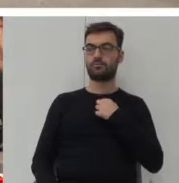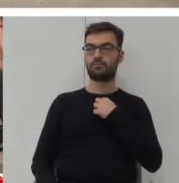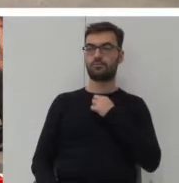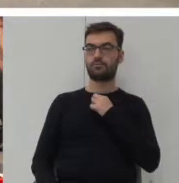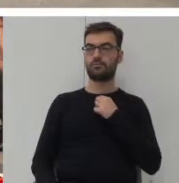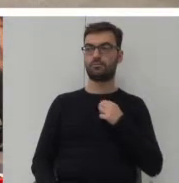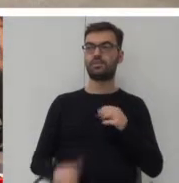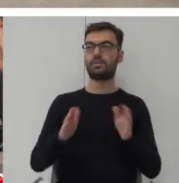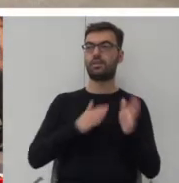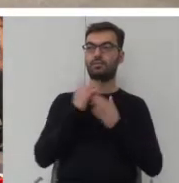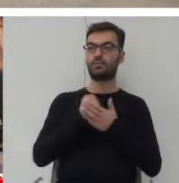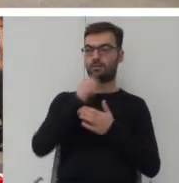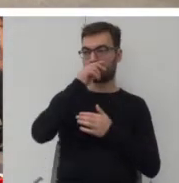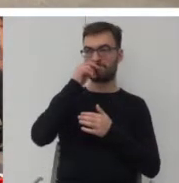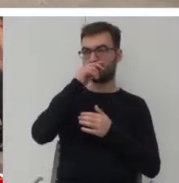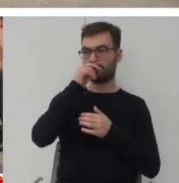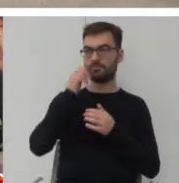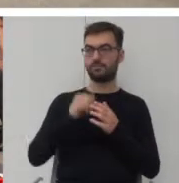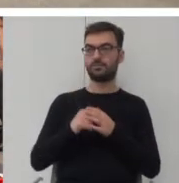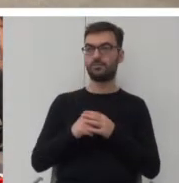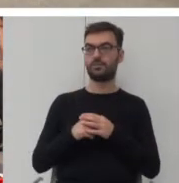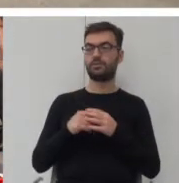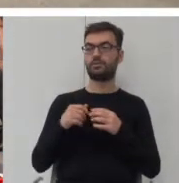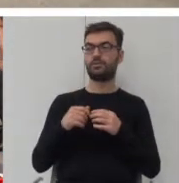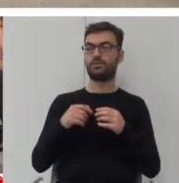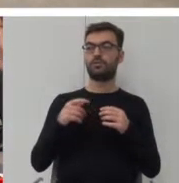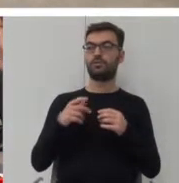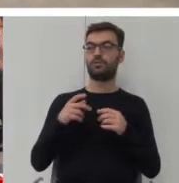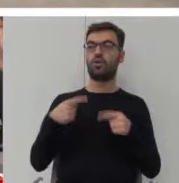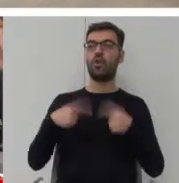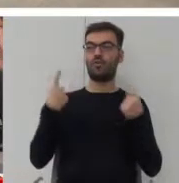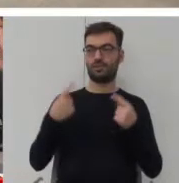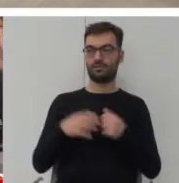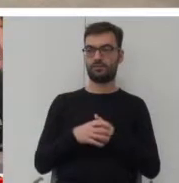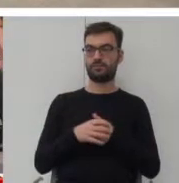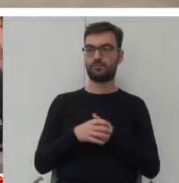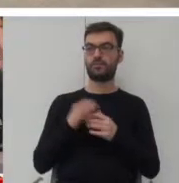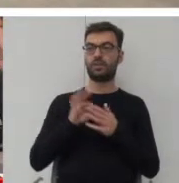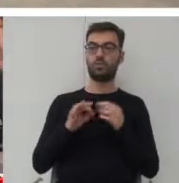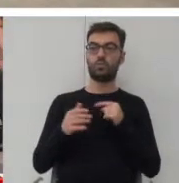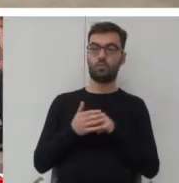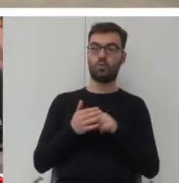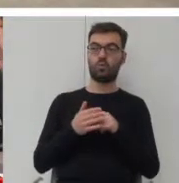Kolejna rzecz to konflikty na tle ruchu. Tutaj być może